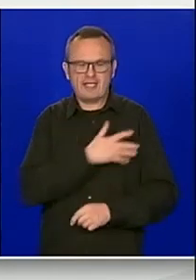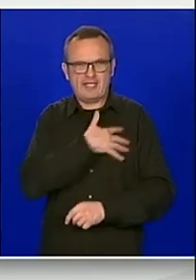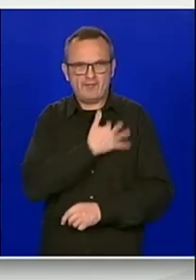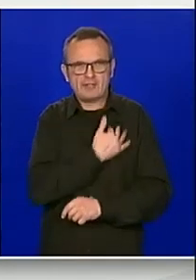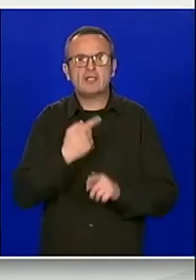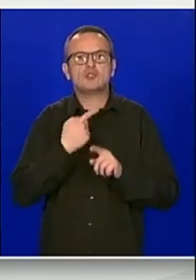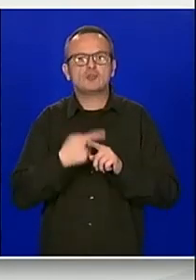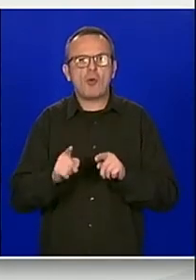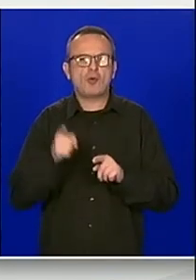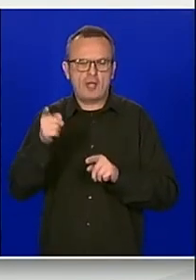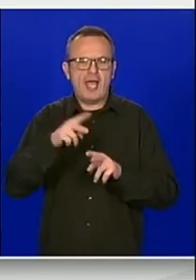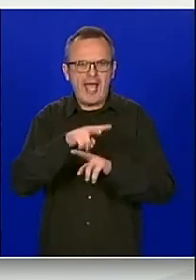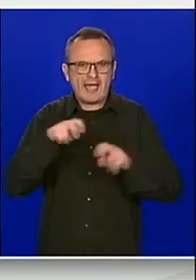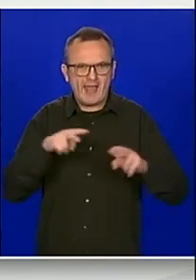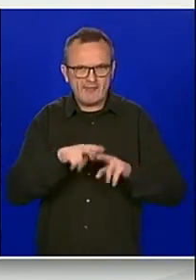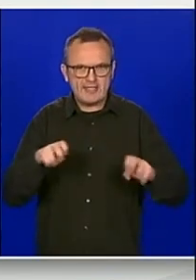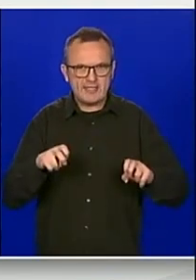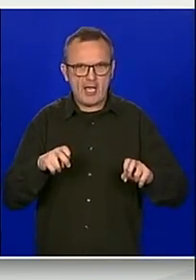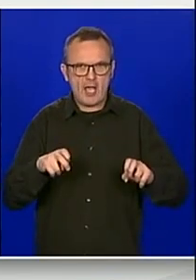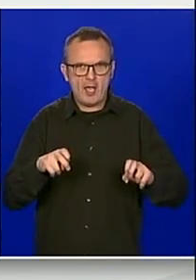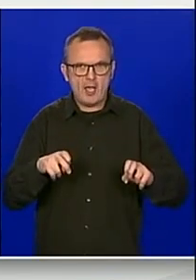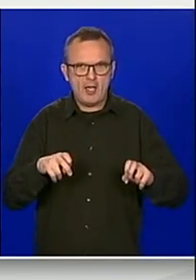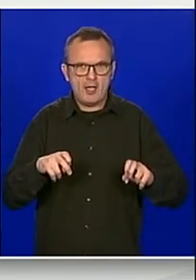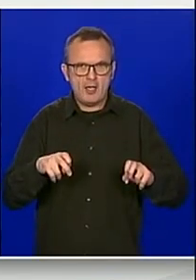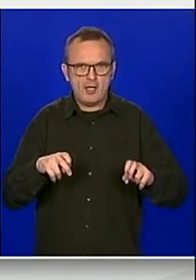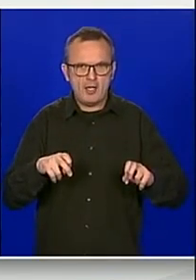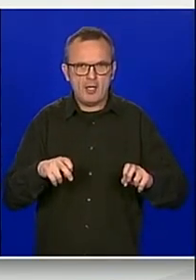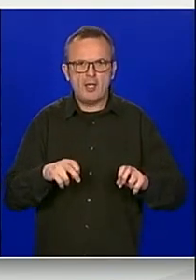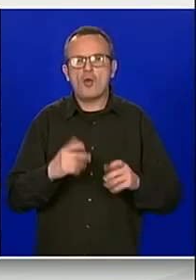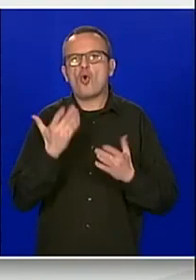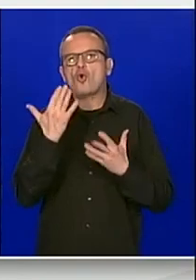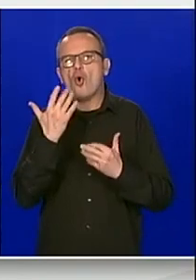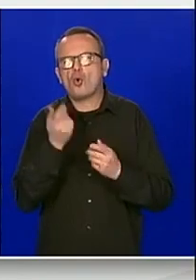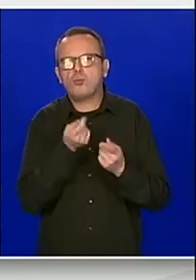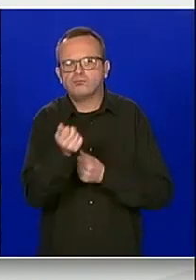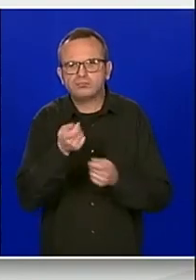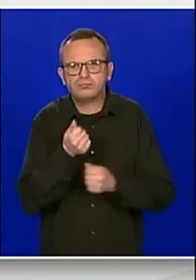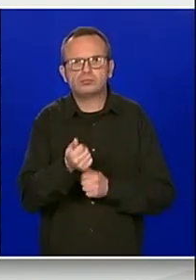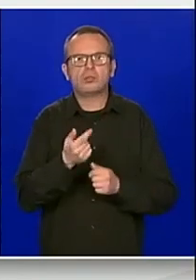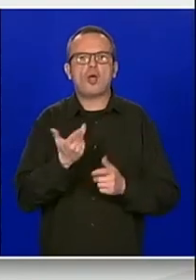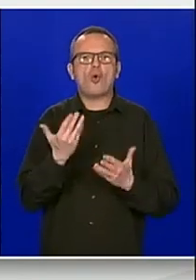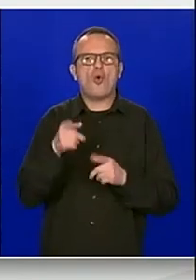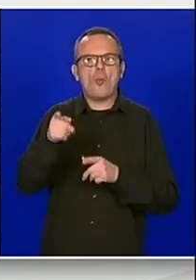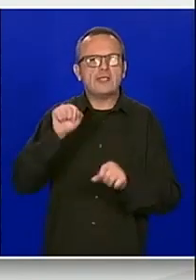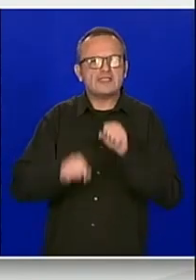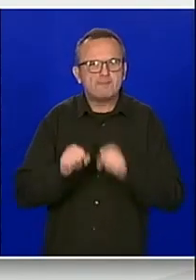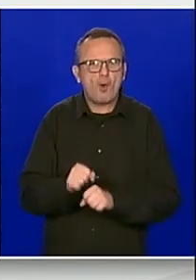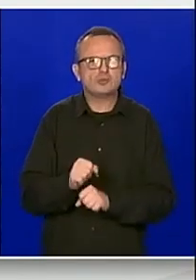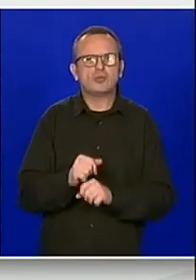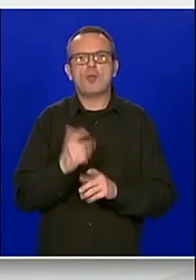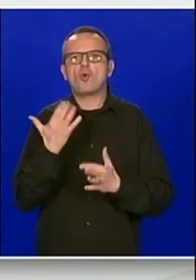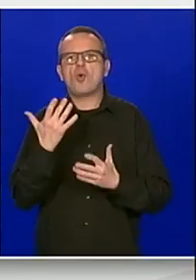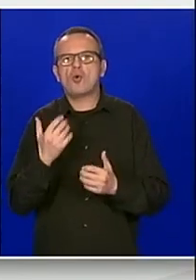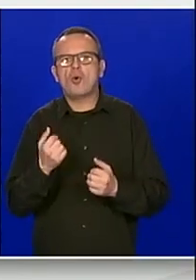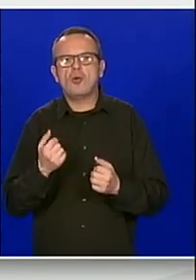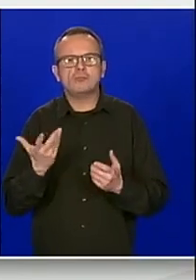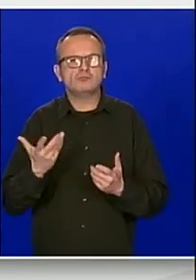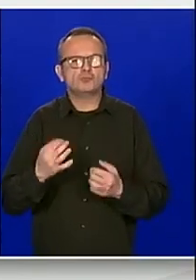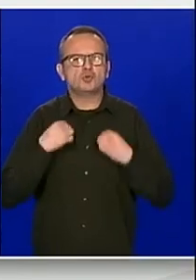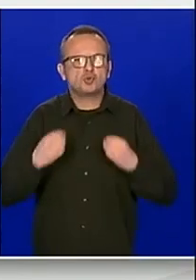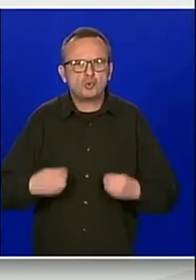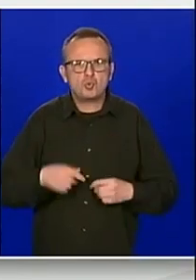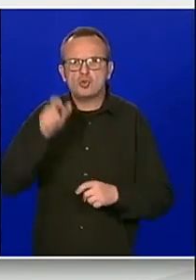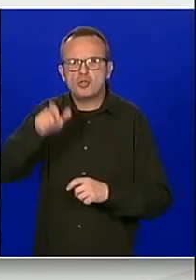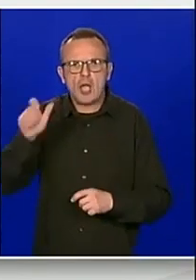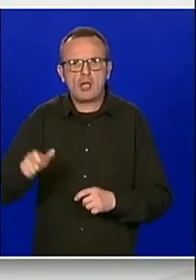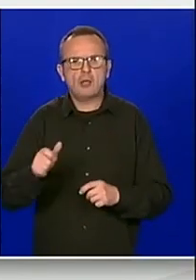za reviziju, analizom visine naknade, stručne sposobnosti, ponuditelja, ovisno broja angazirana i stručnjaka i referencij, kao i